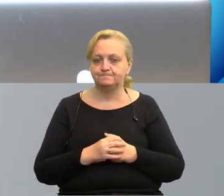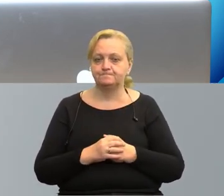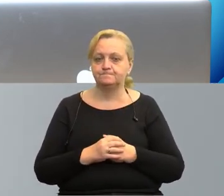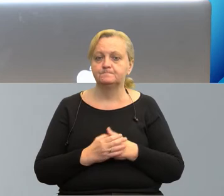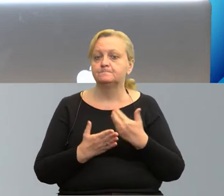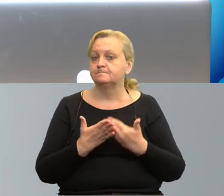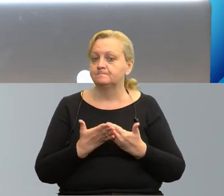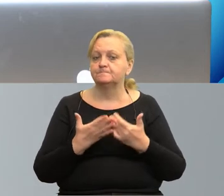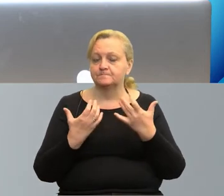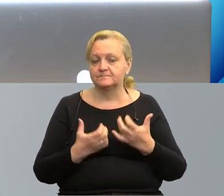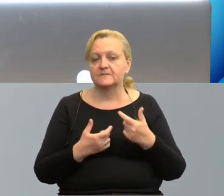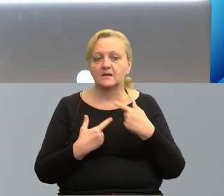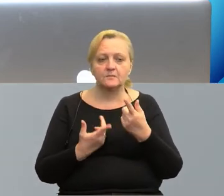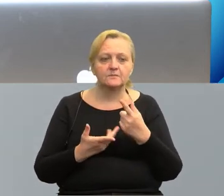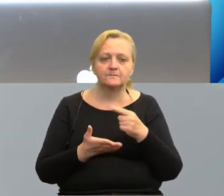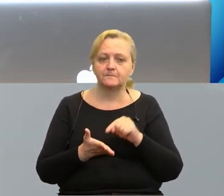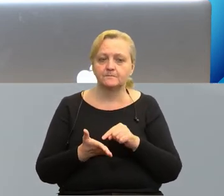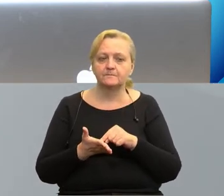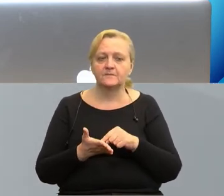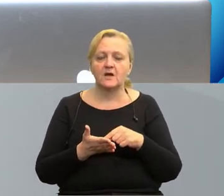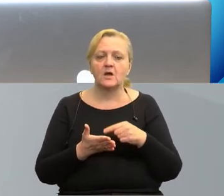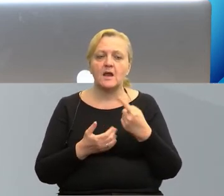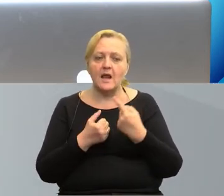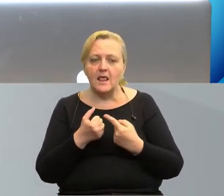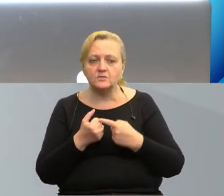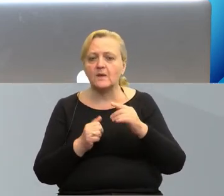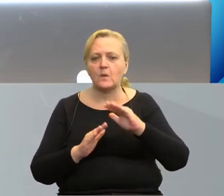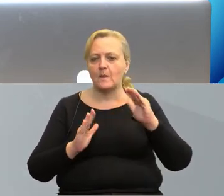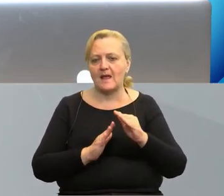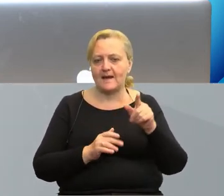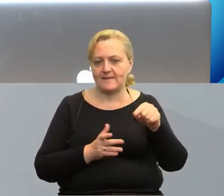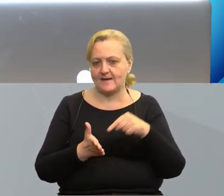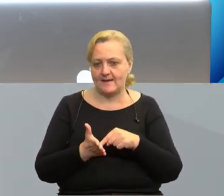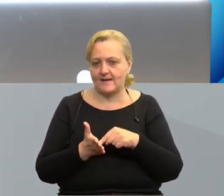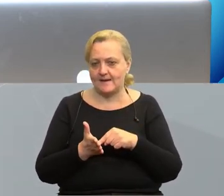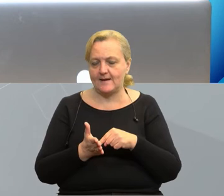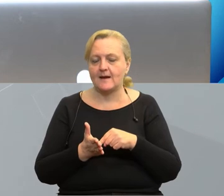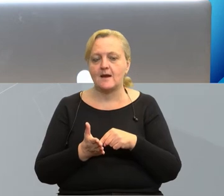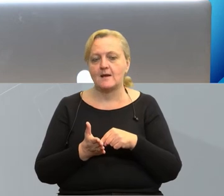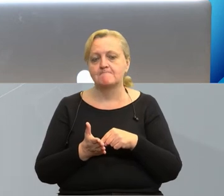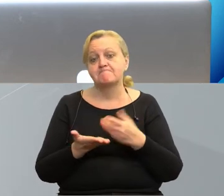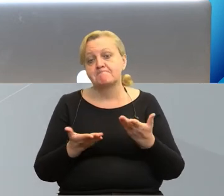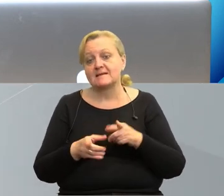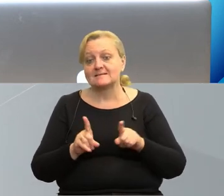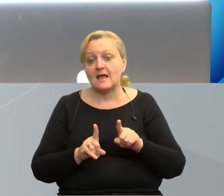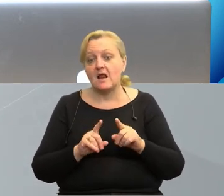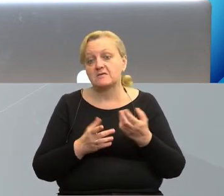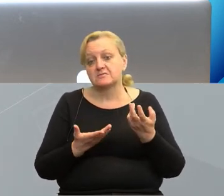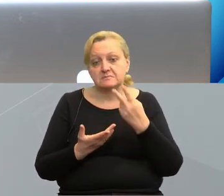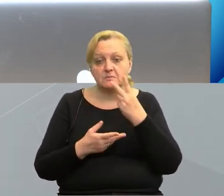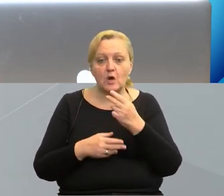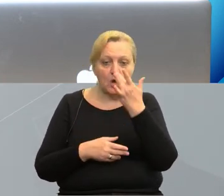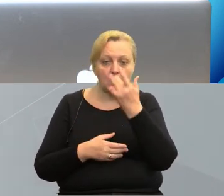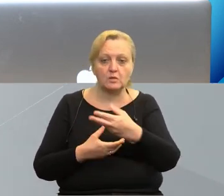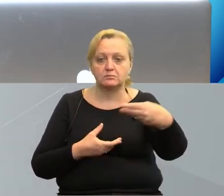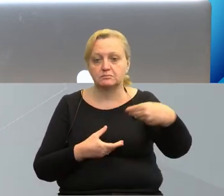Dlatego jest ta kwota, która jest podana jest tą kwotą minimalną. Nie wiem też jaki wkład będzie miała strona rosyjska,